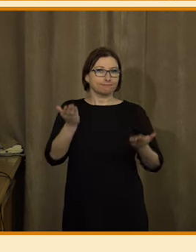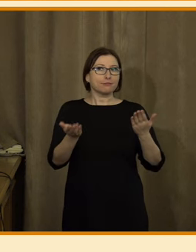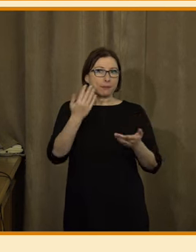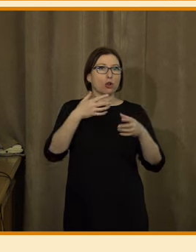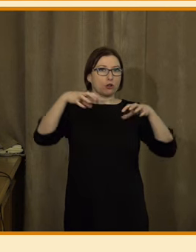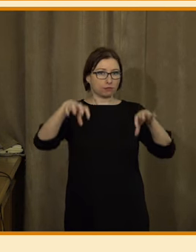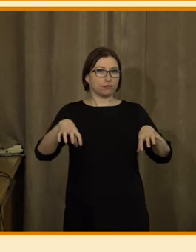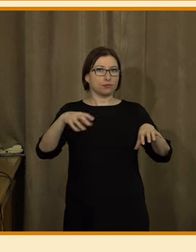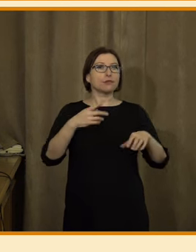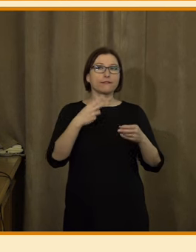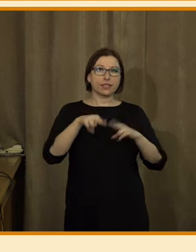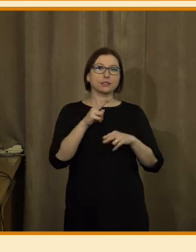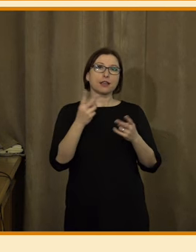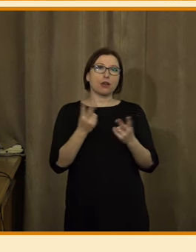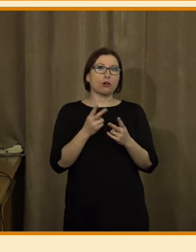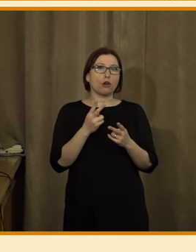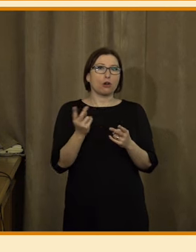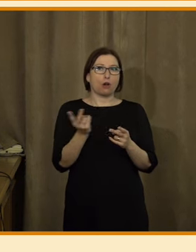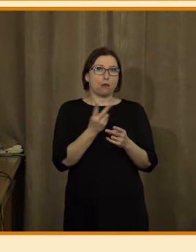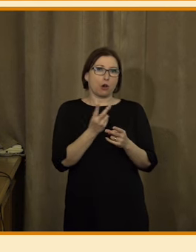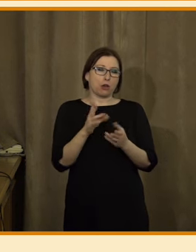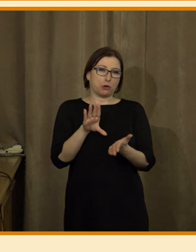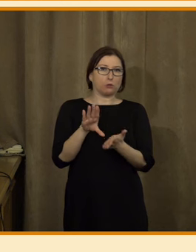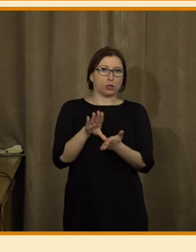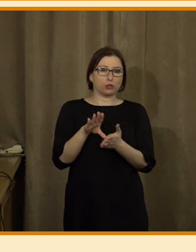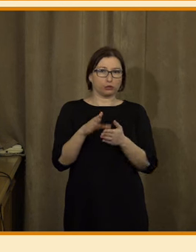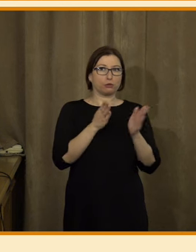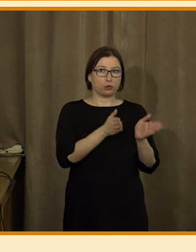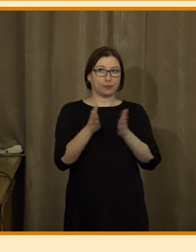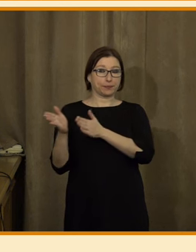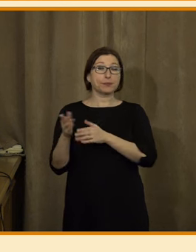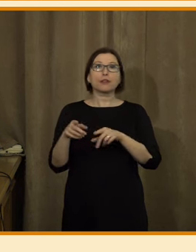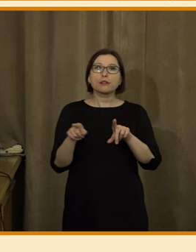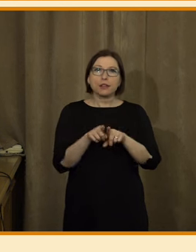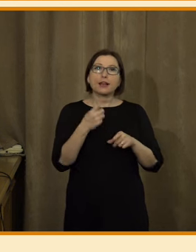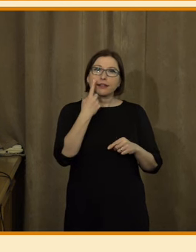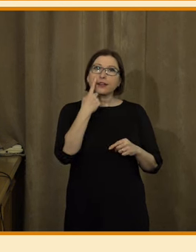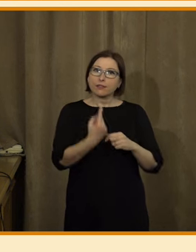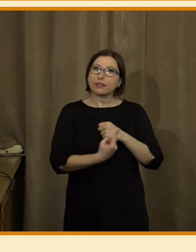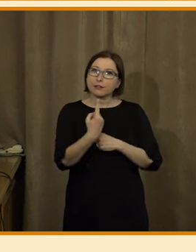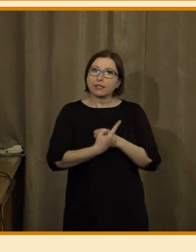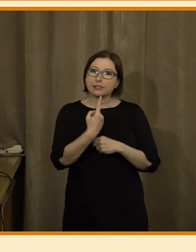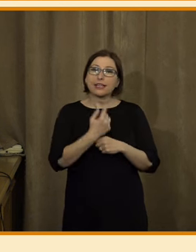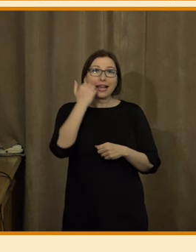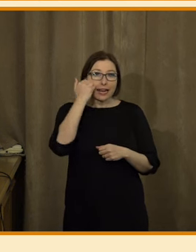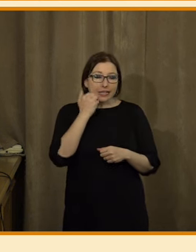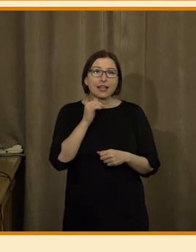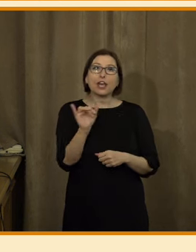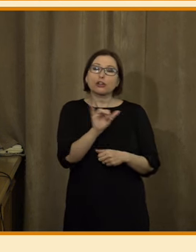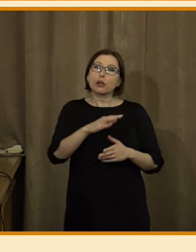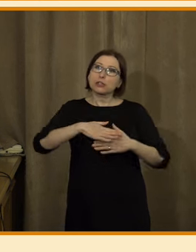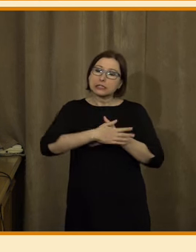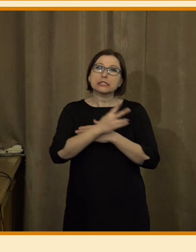přínos a které mají řekněme obojetný přínos. A i tady vidíme, že vlastně i lidé, kteří